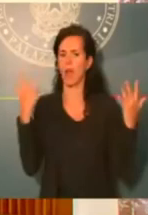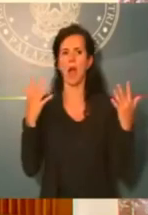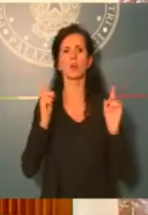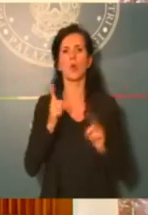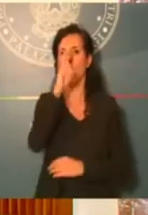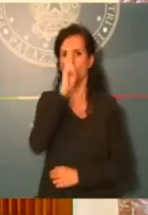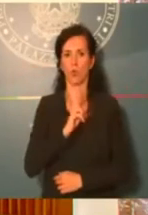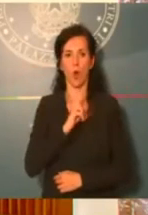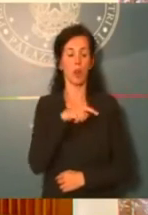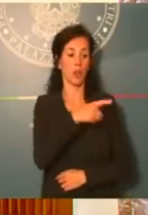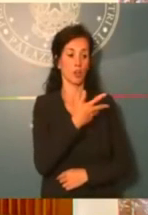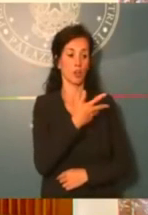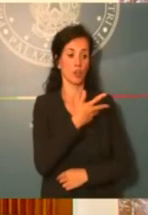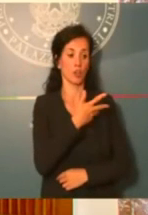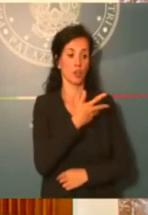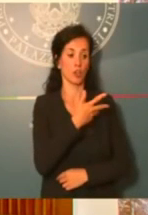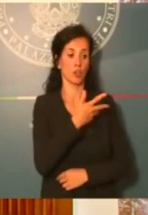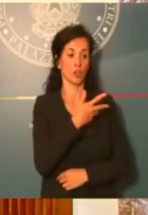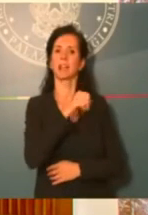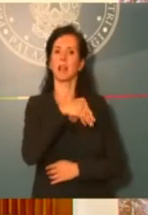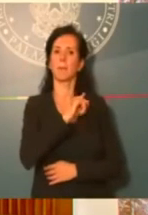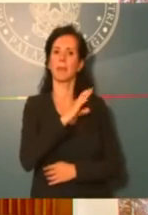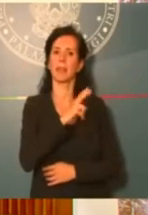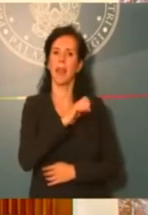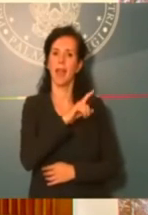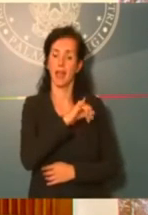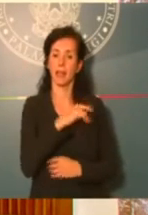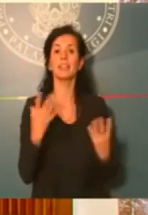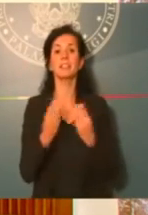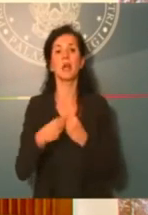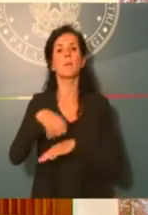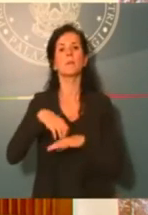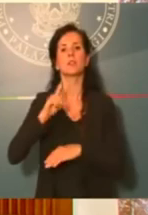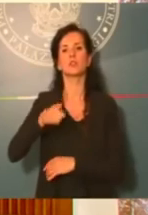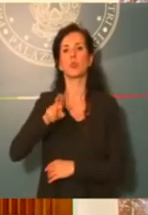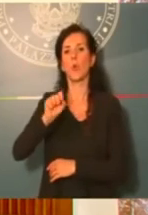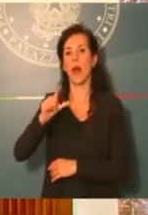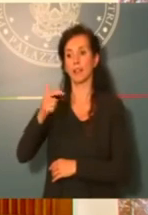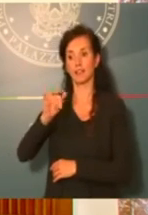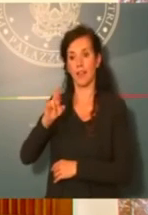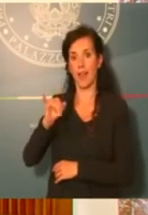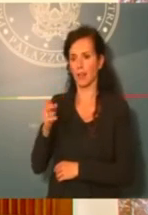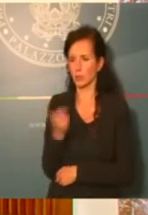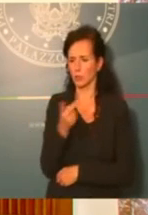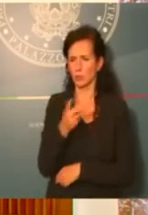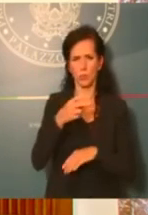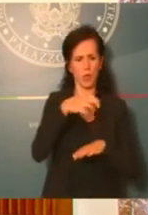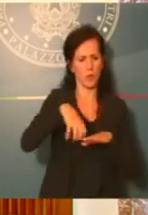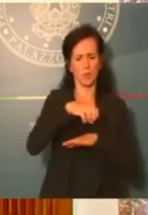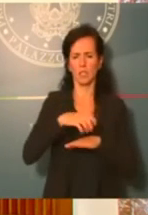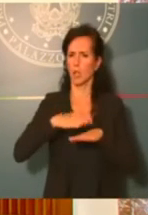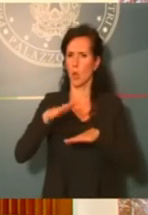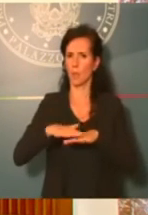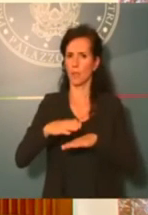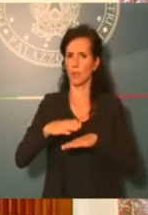Micheli, lo sa bene perché è la Ministra competente, insieme al Ministro Gualtieri due Ministri direttamente competenti. Il Governo ha definito le sue condizioni.